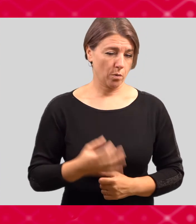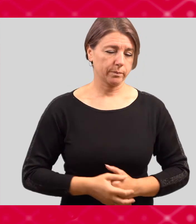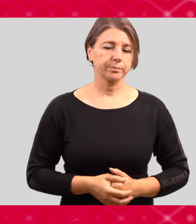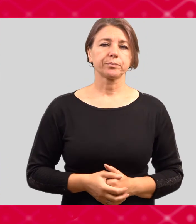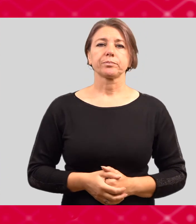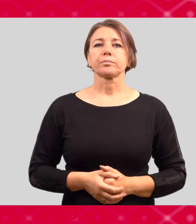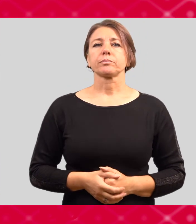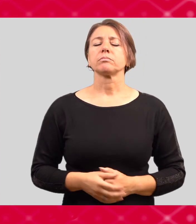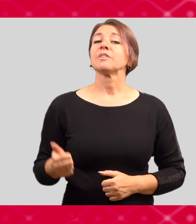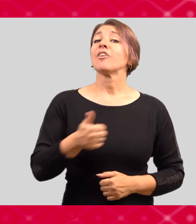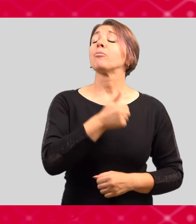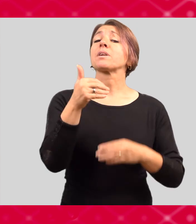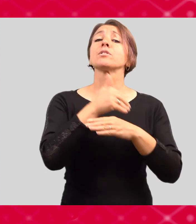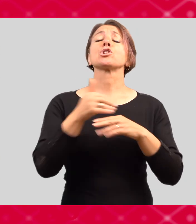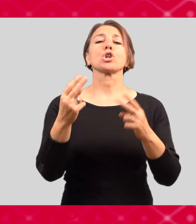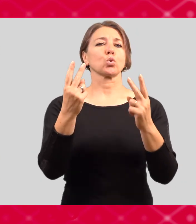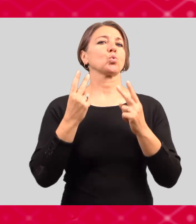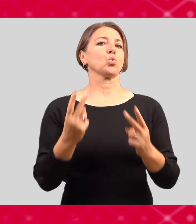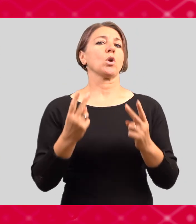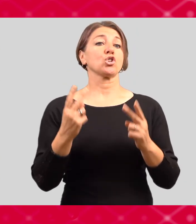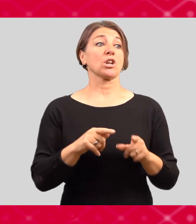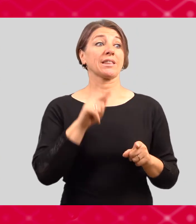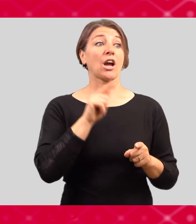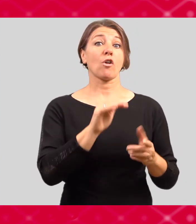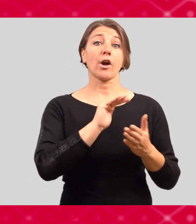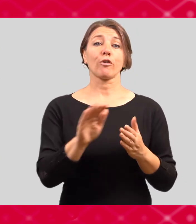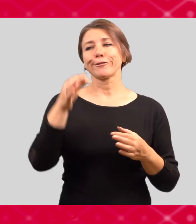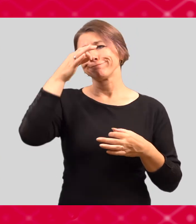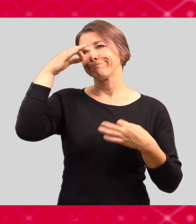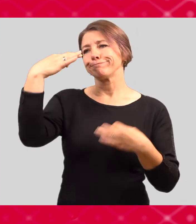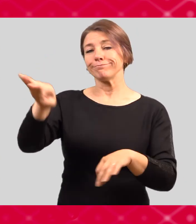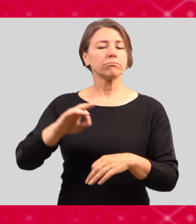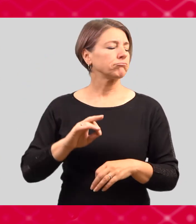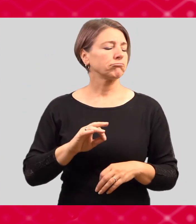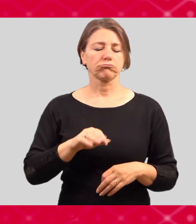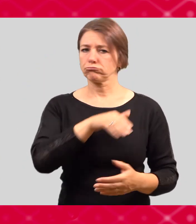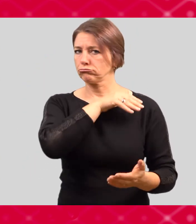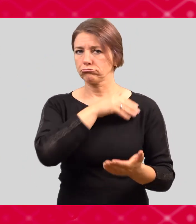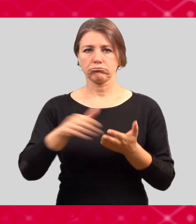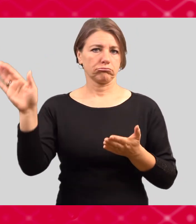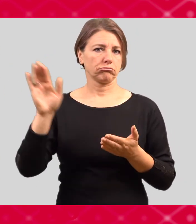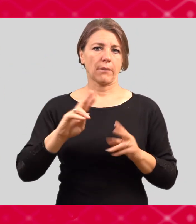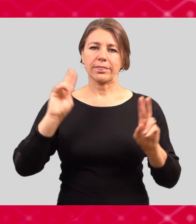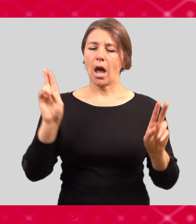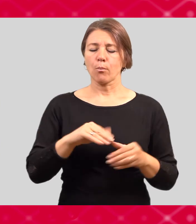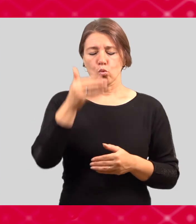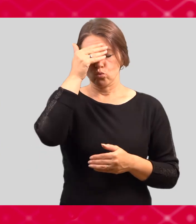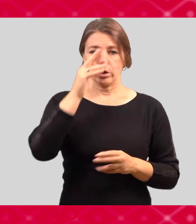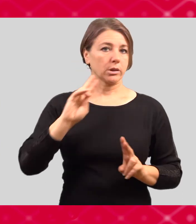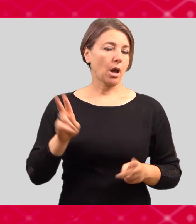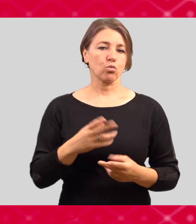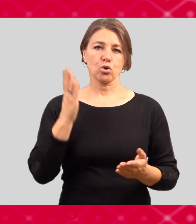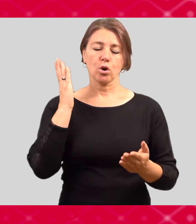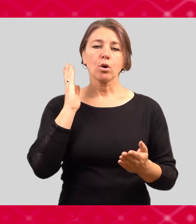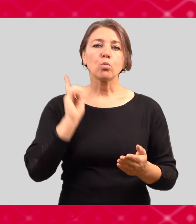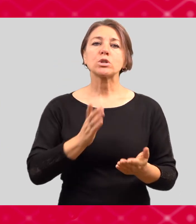Je jasné, že když si řekneme, že to vydržíme nebo že se bojíme, že pak na nás bude vyučující